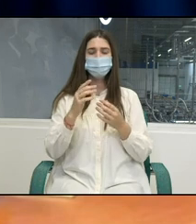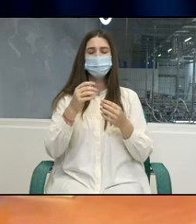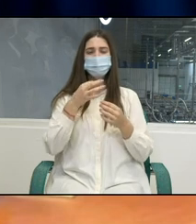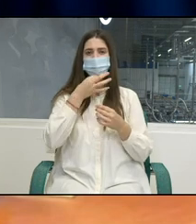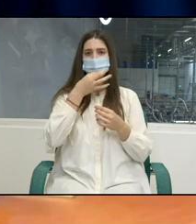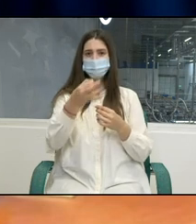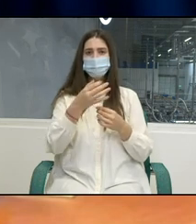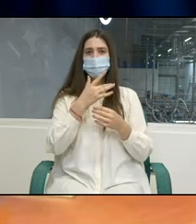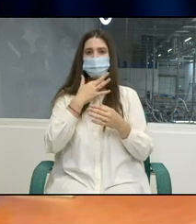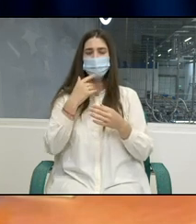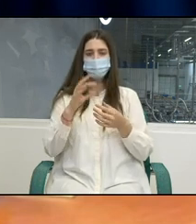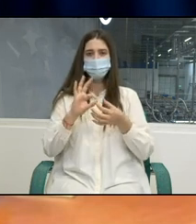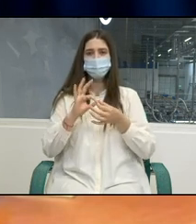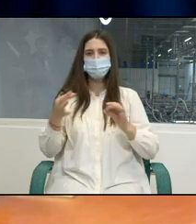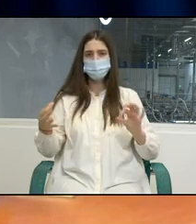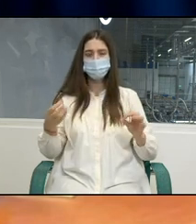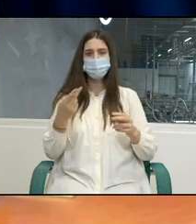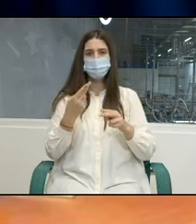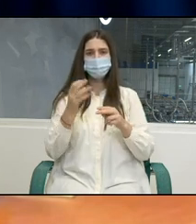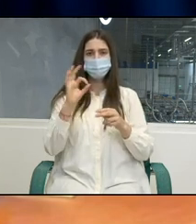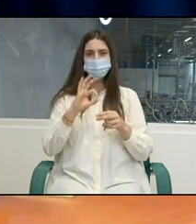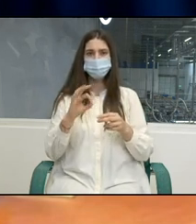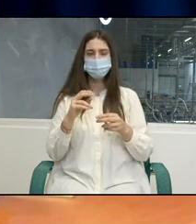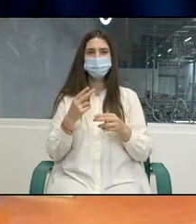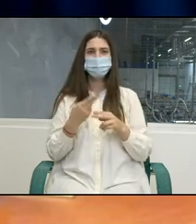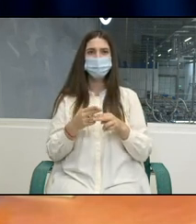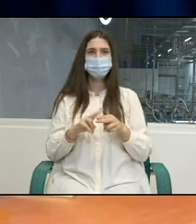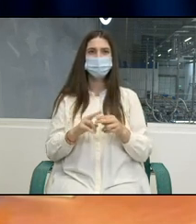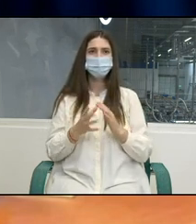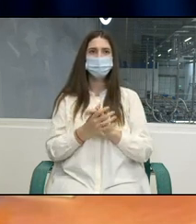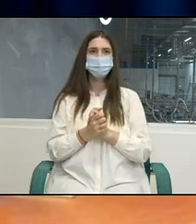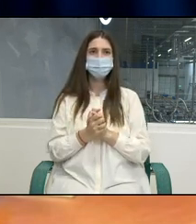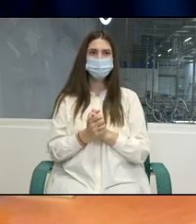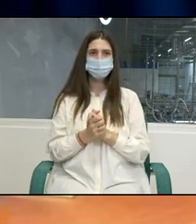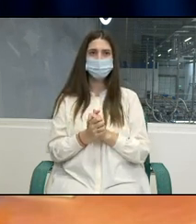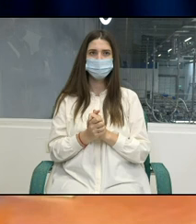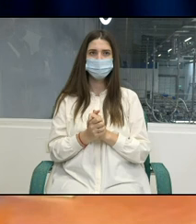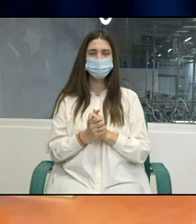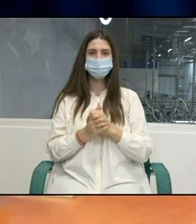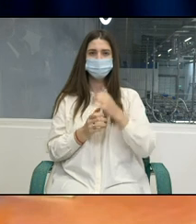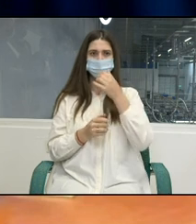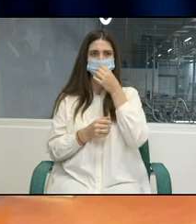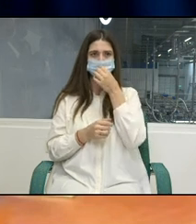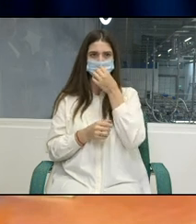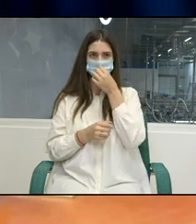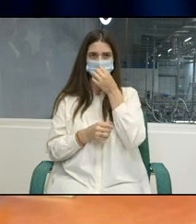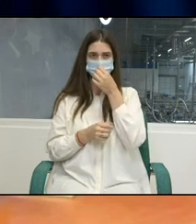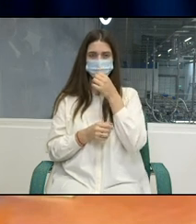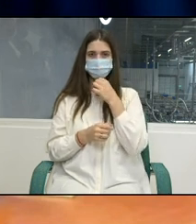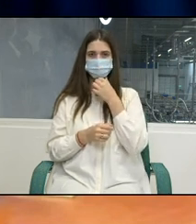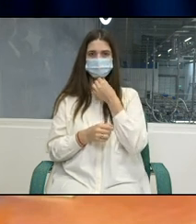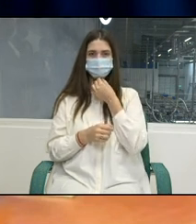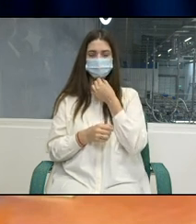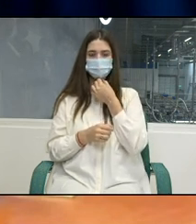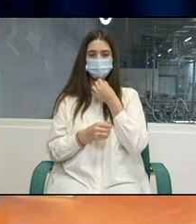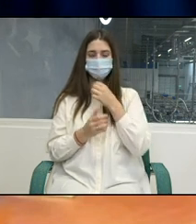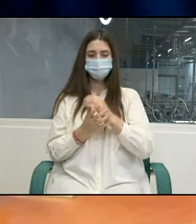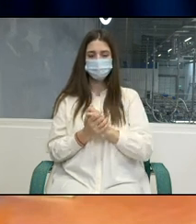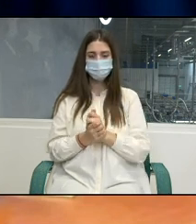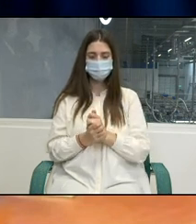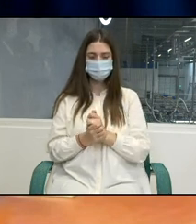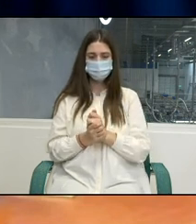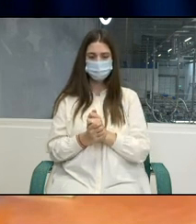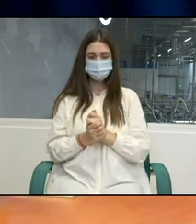Mai mult ca atât, programul de țară privind muncă decentă va fi implementat în colaborare foarte strânsă cu echipa de țară pentru a realiza